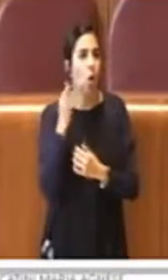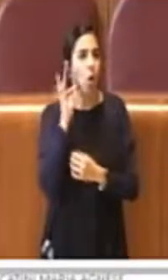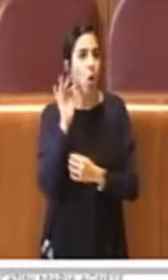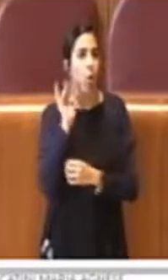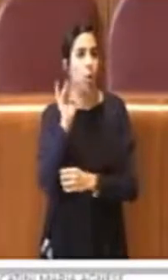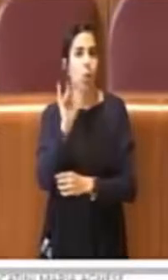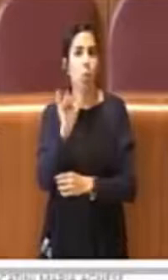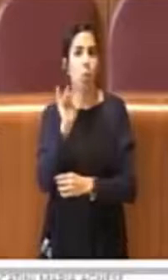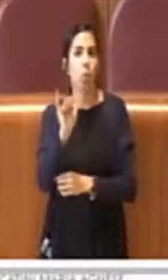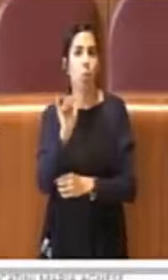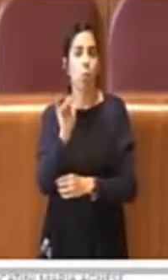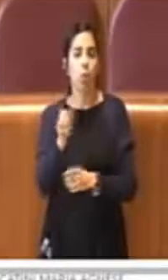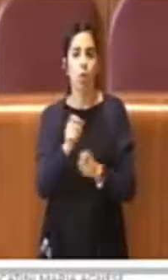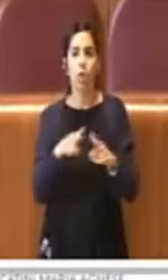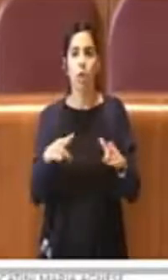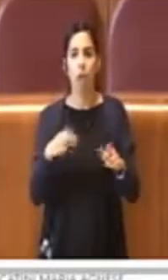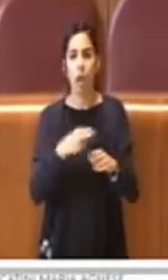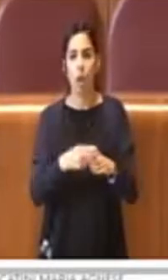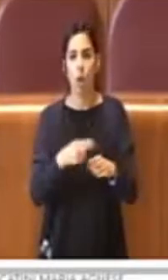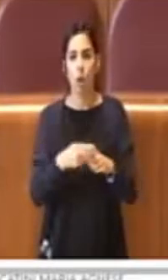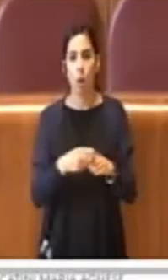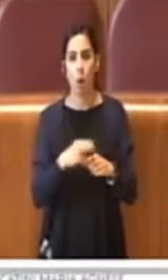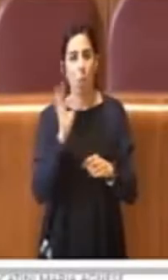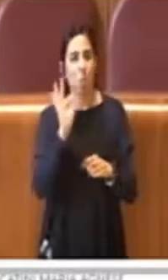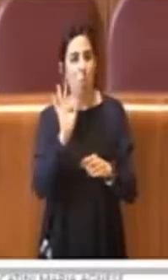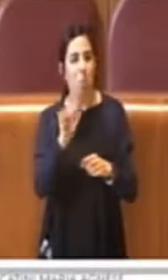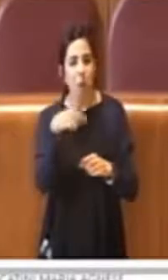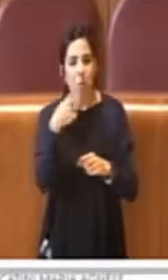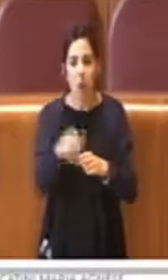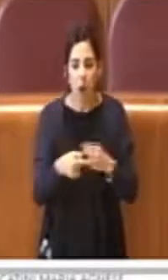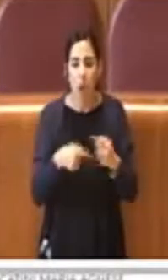prossime generazioni, come il Recovery Fund.